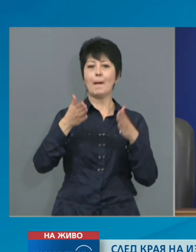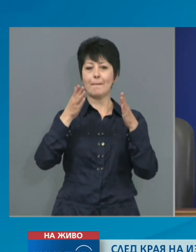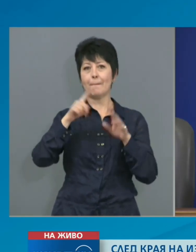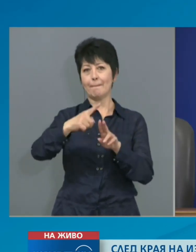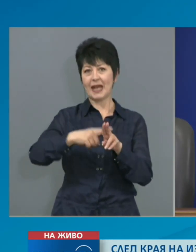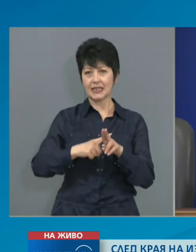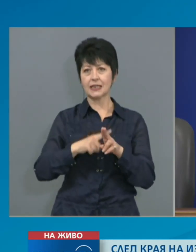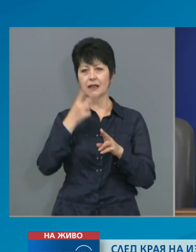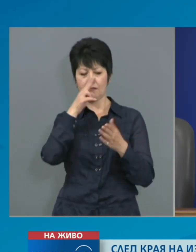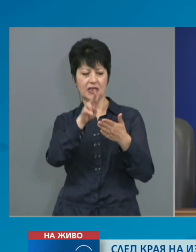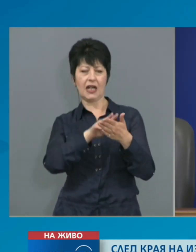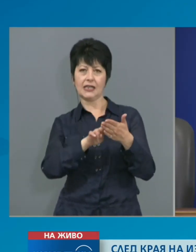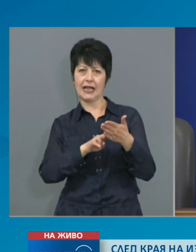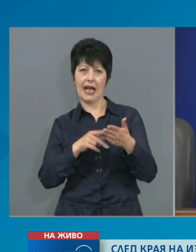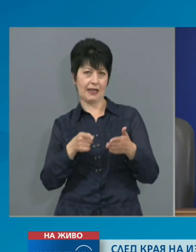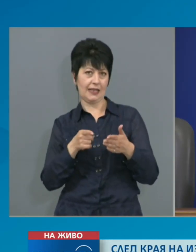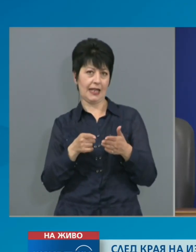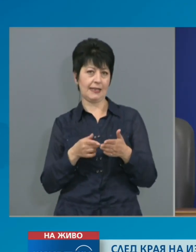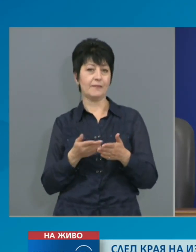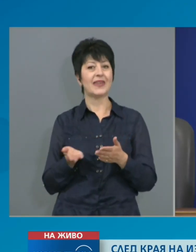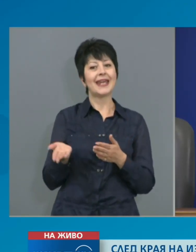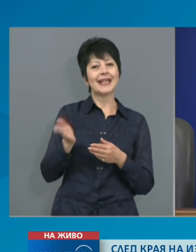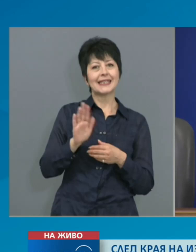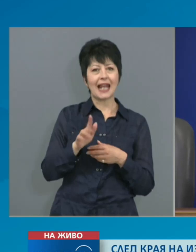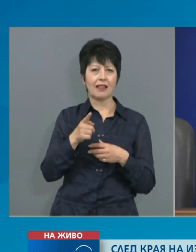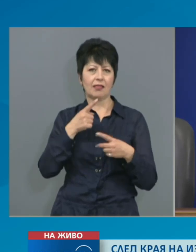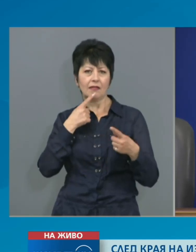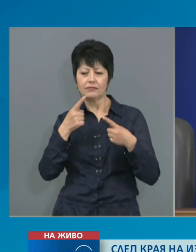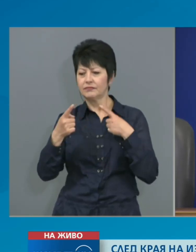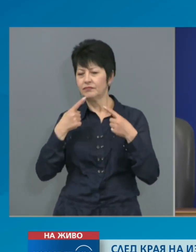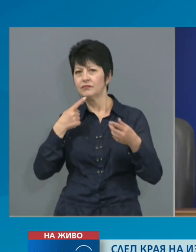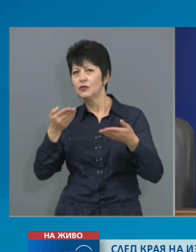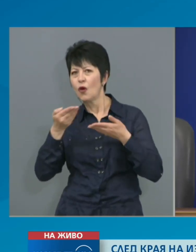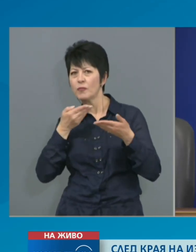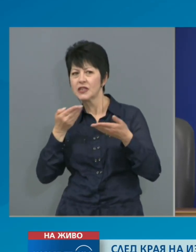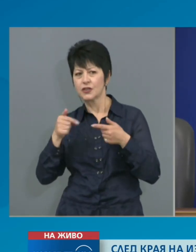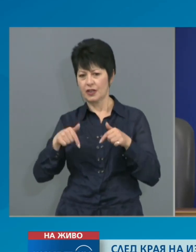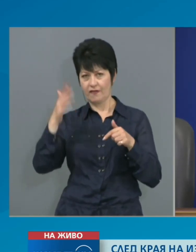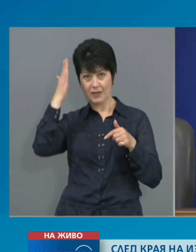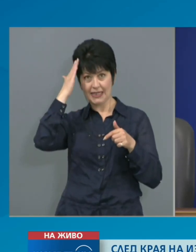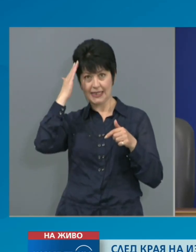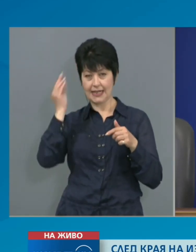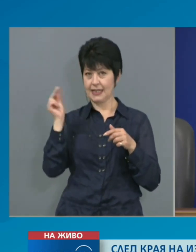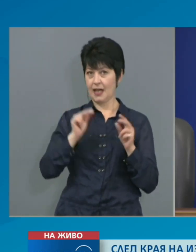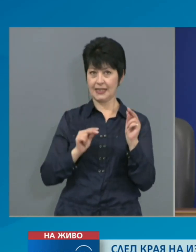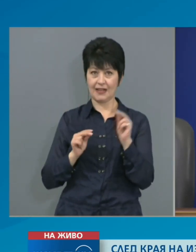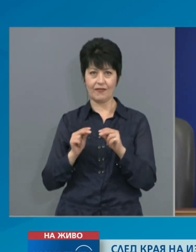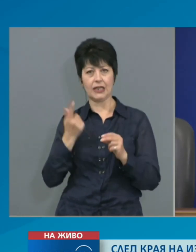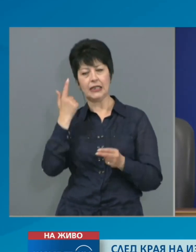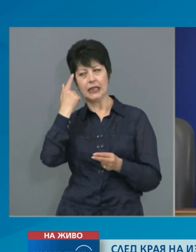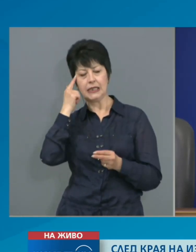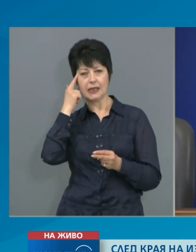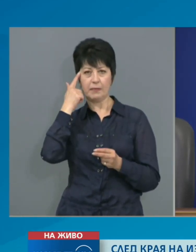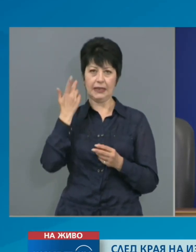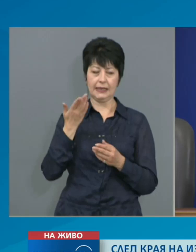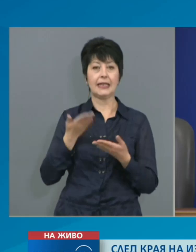отделните актове. След дебат в Министерски съвет се прецени и се отхвърли